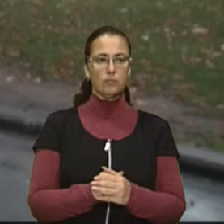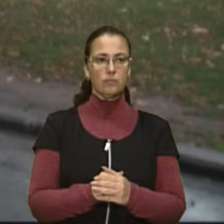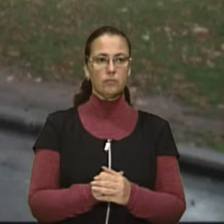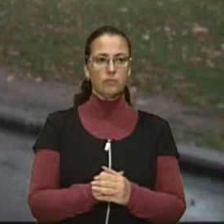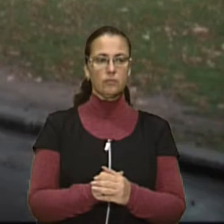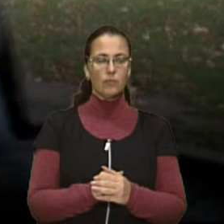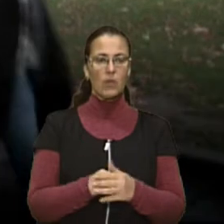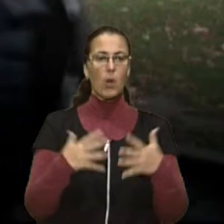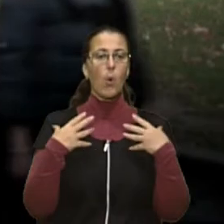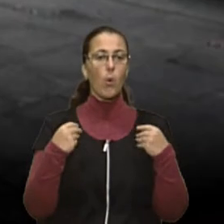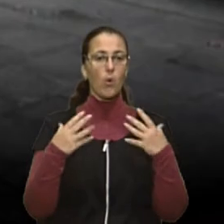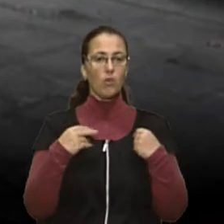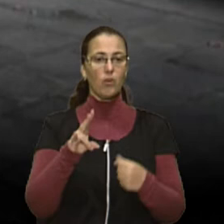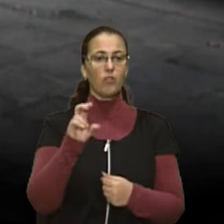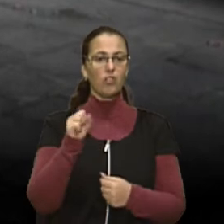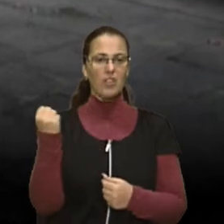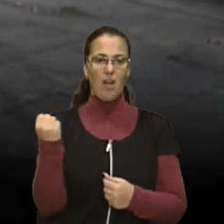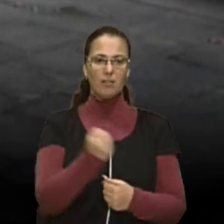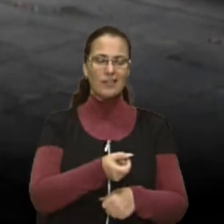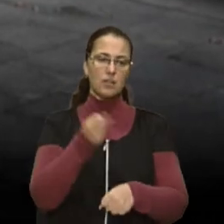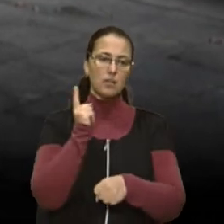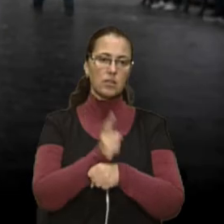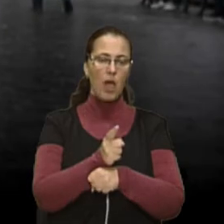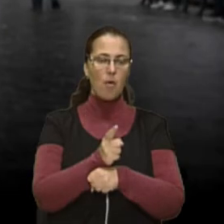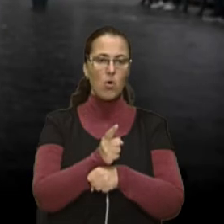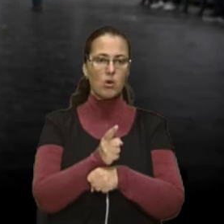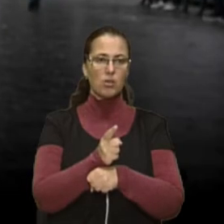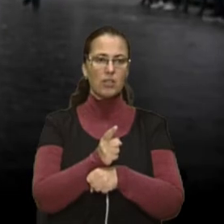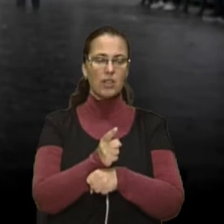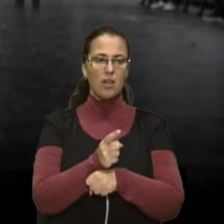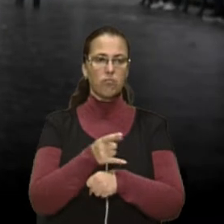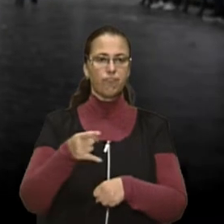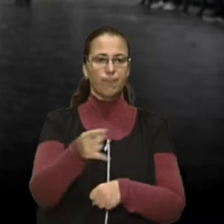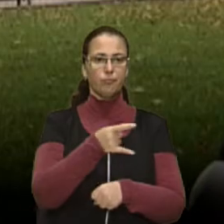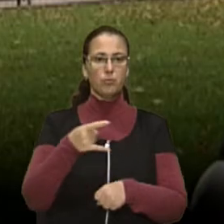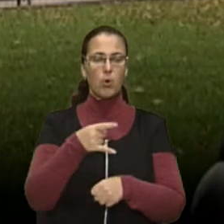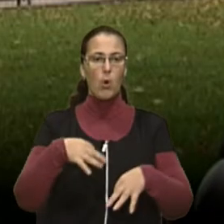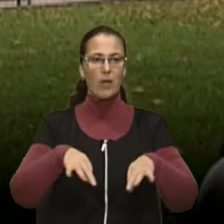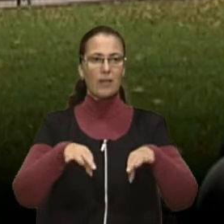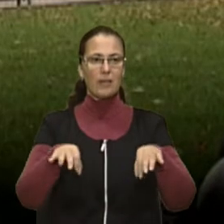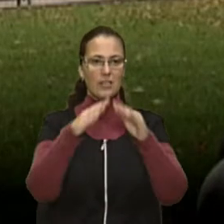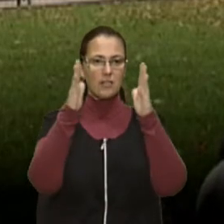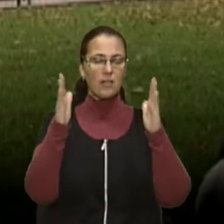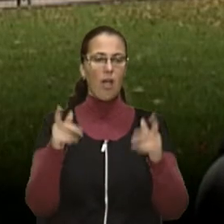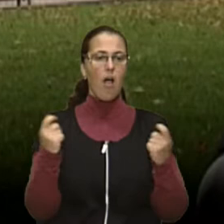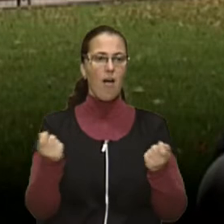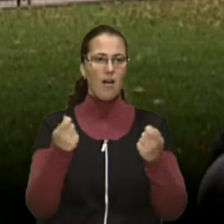У Львові на тиждень заборонили поїзд кикаретами у центрі міста. Протягом цього тижня відбудеться